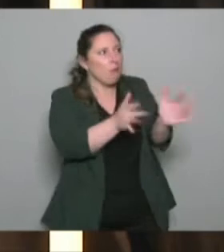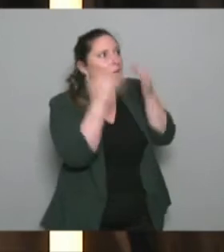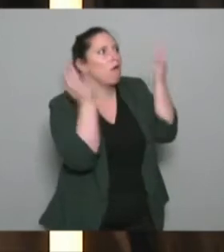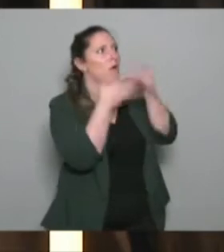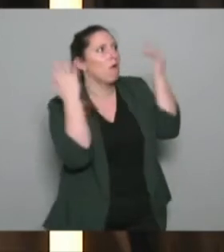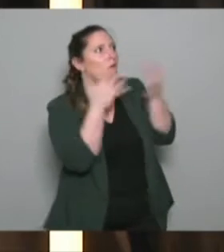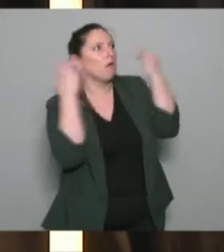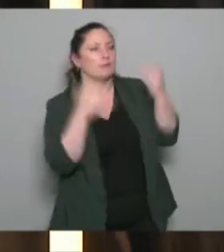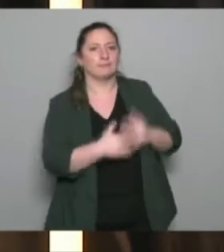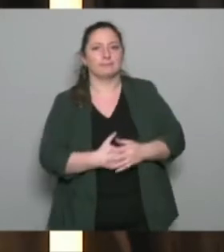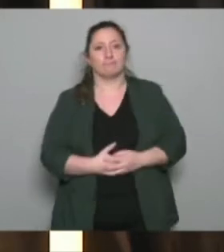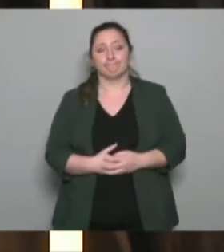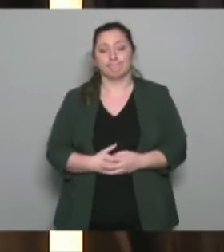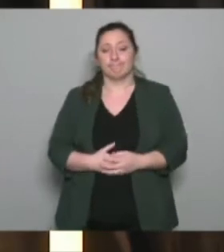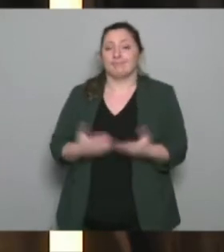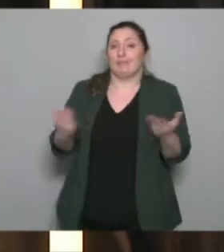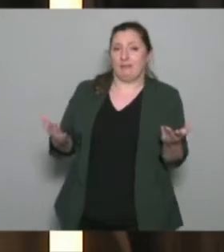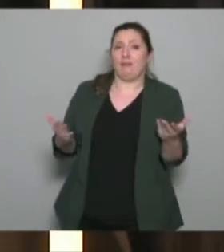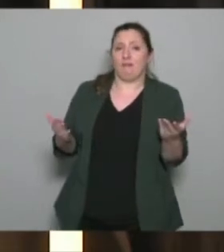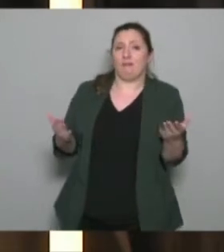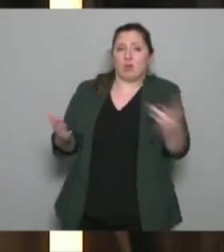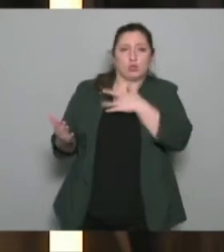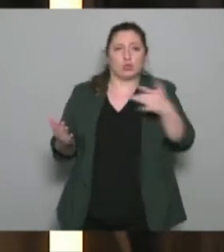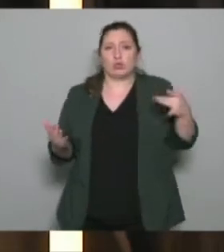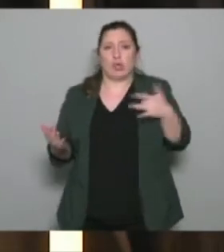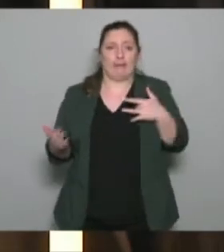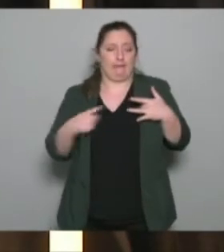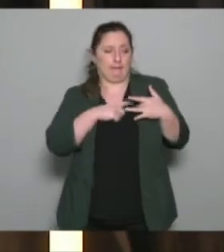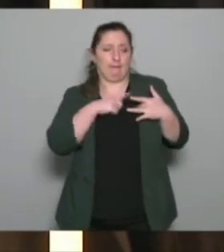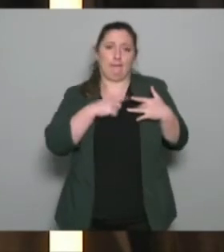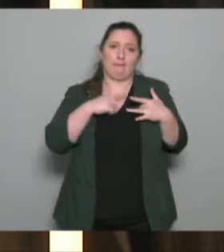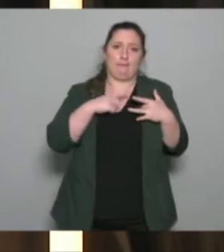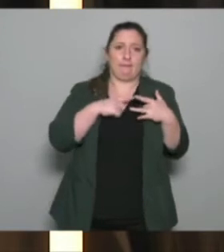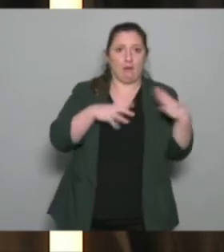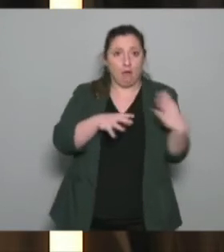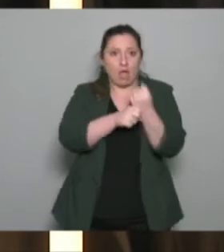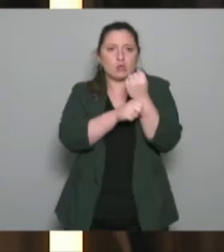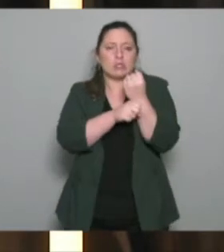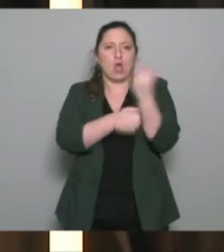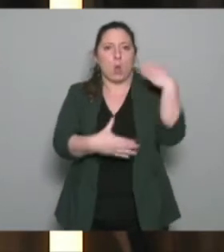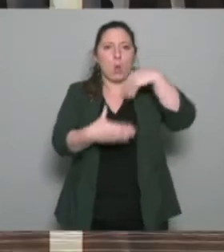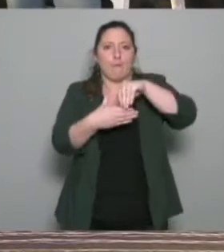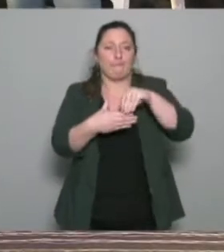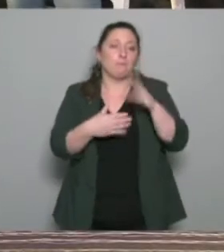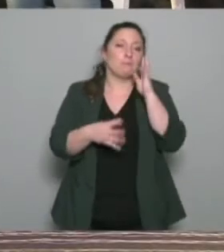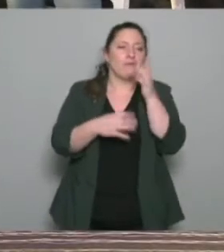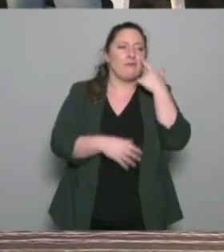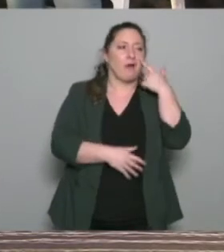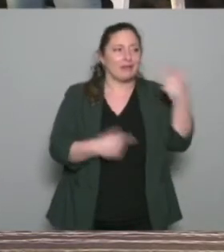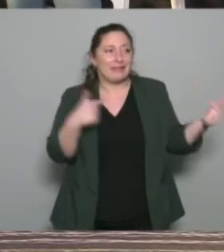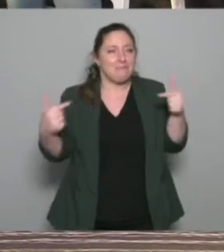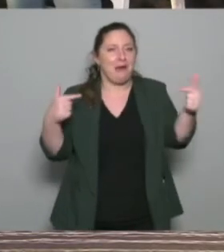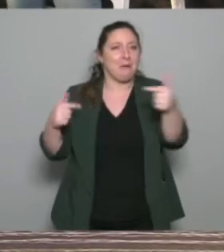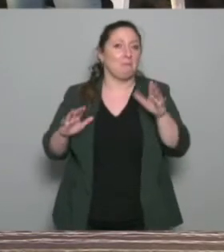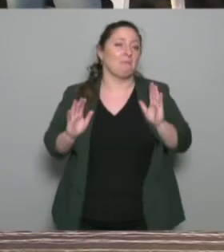Et donc, ce qui fait santé, à mon avis, ce n peut-être pas... Et on va débattre avec nos intervenants. Ce qui fait santé,